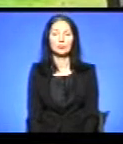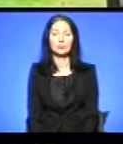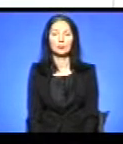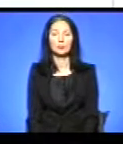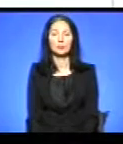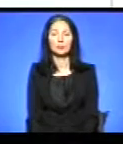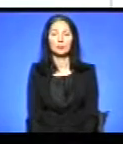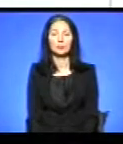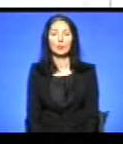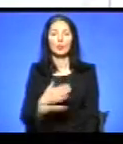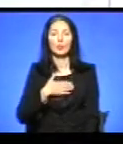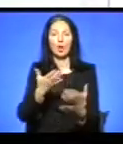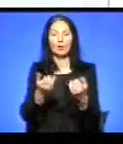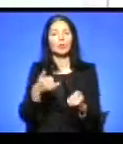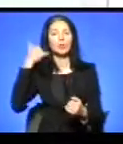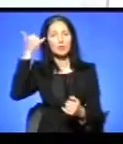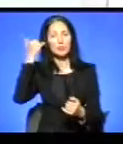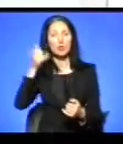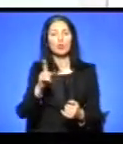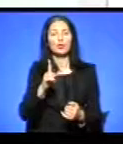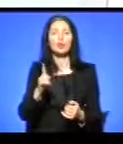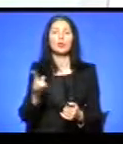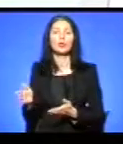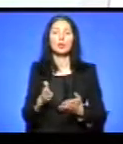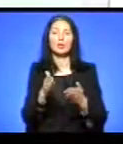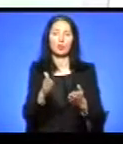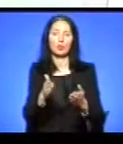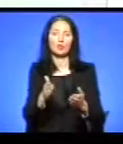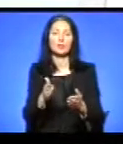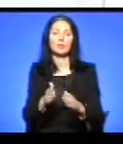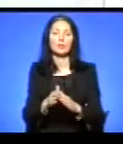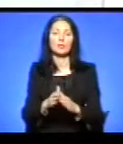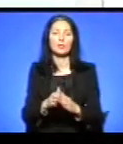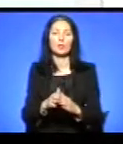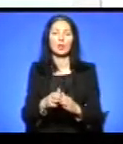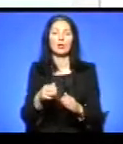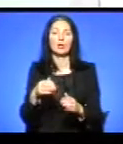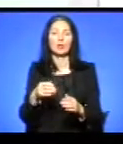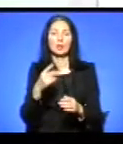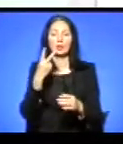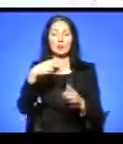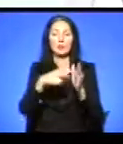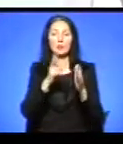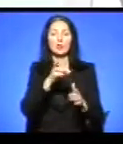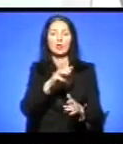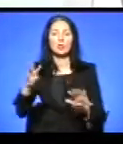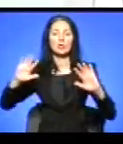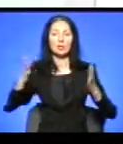Ми отримали викид, що на подорозі «Миндавик» 28 кілометр всталося до ТП